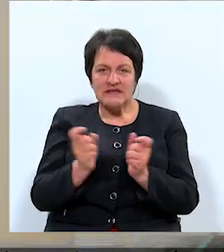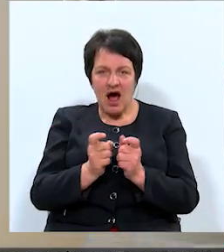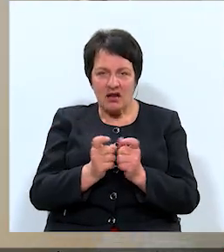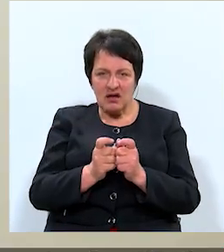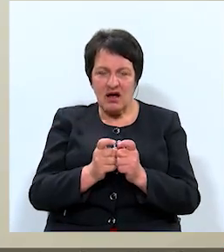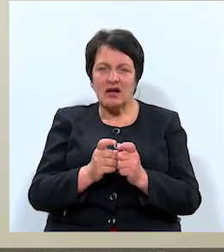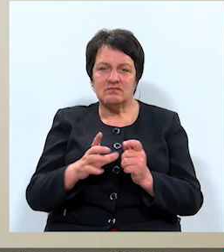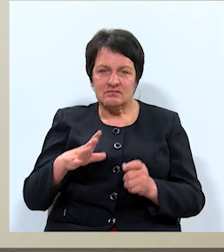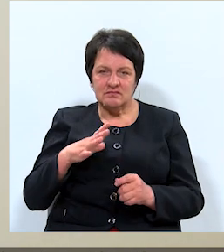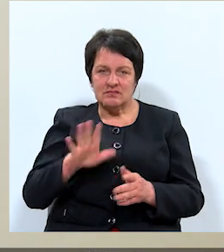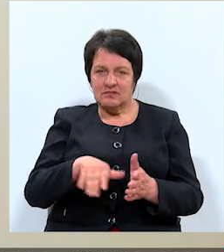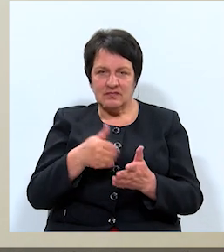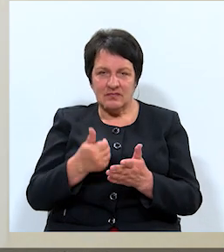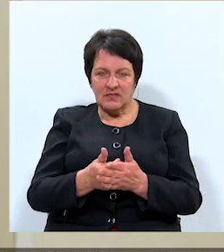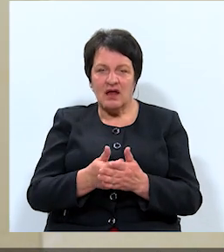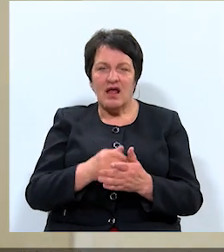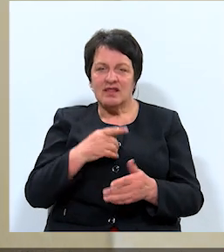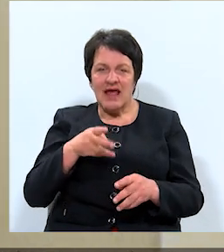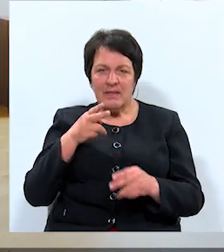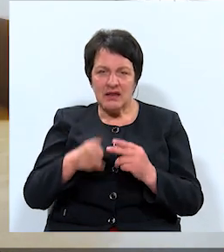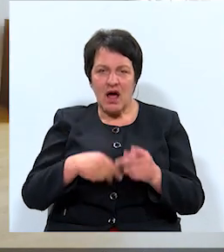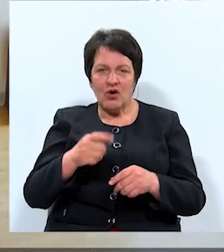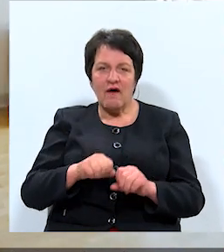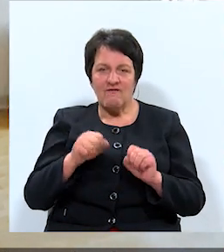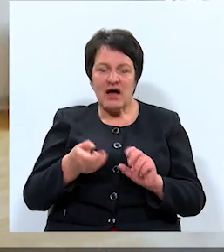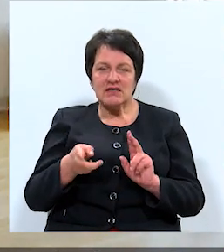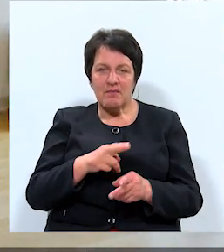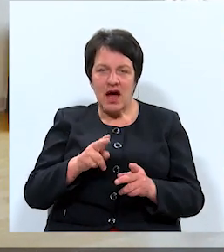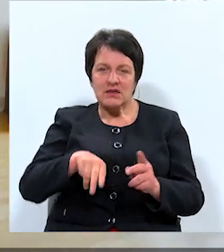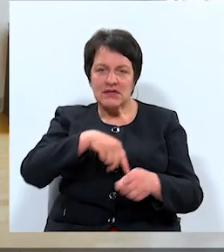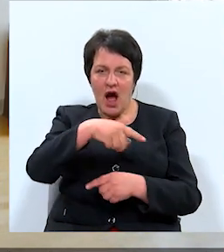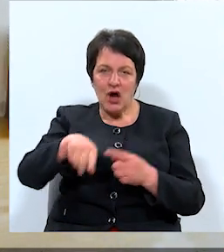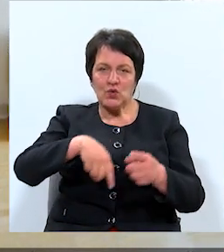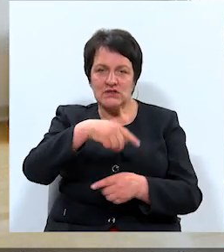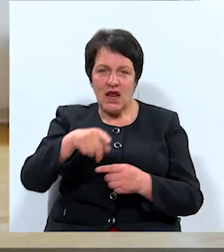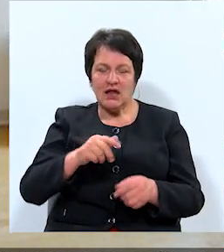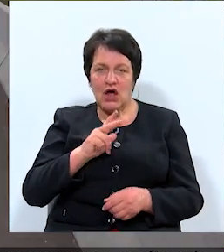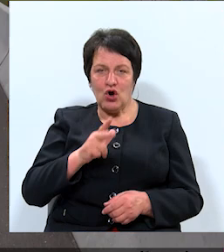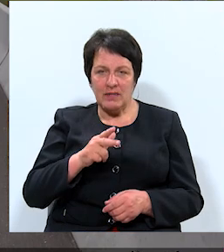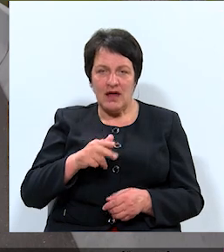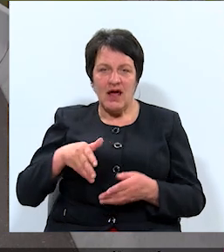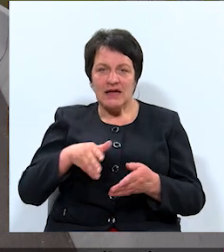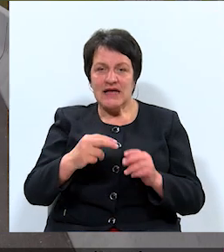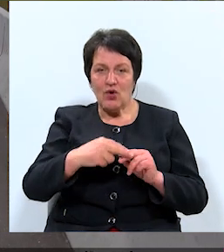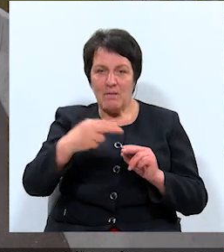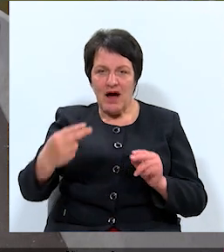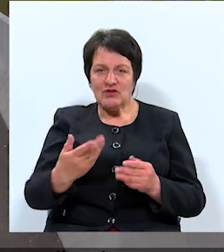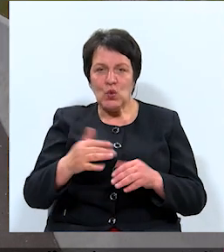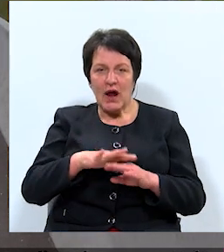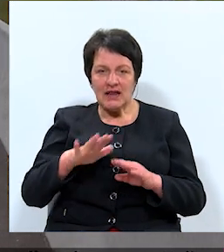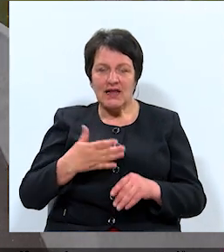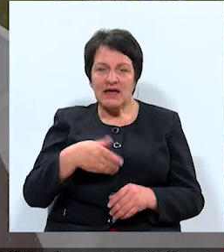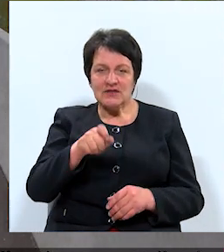pavadījuši vai pat tieši uzjundījuši nemitīgo varas mājiņas karasuli Daugavpilī. Ceļu pārvads, kura dēļ